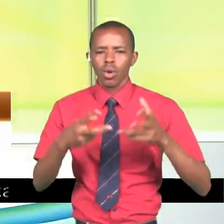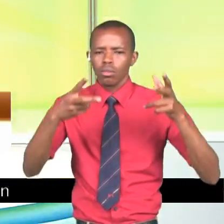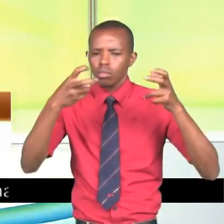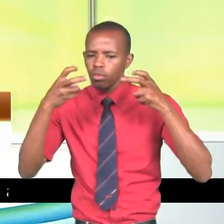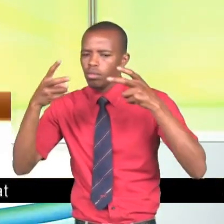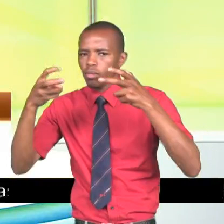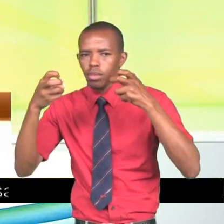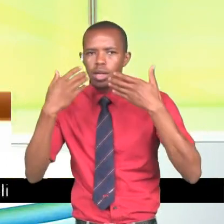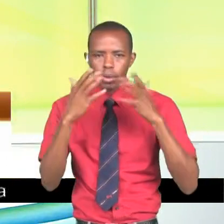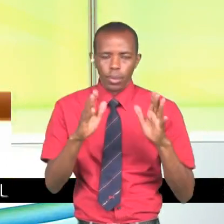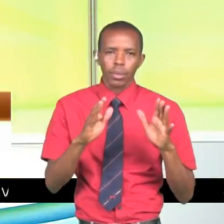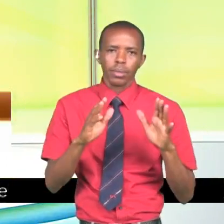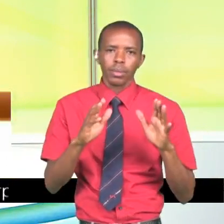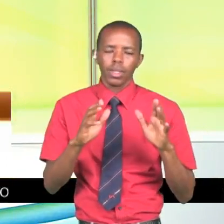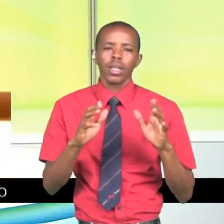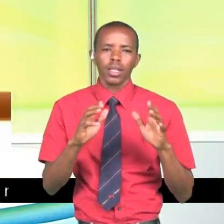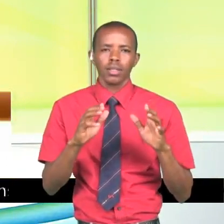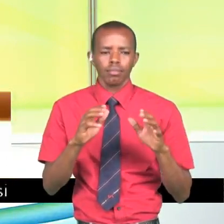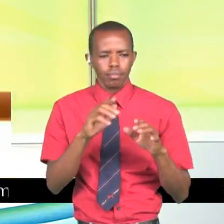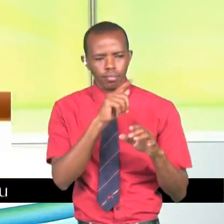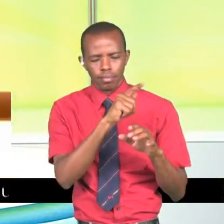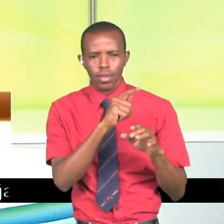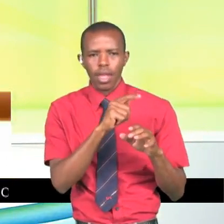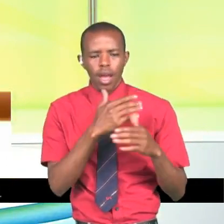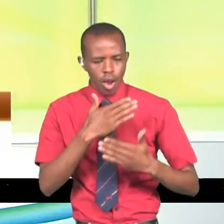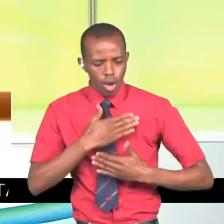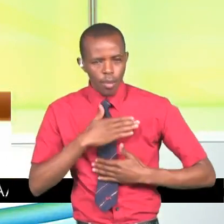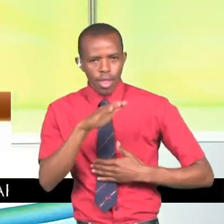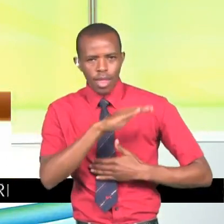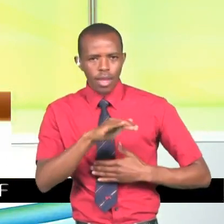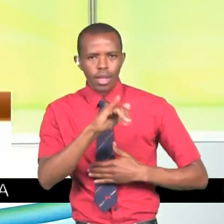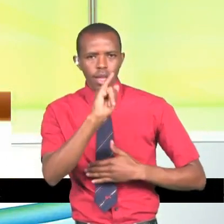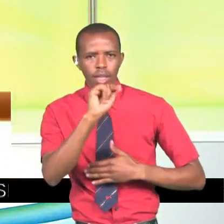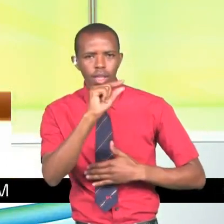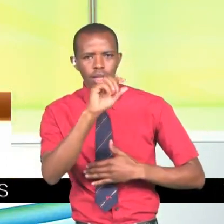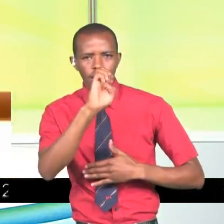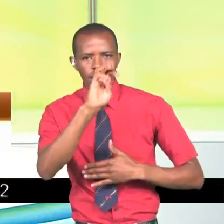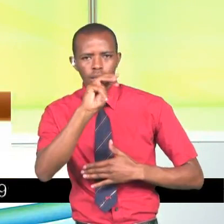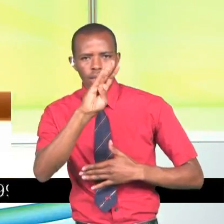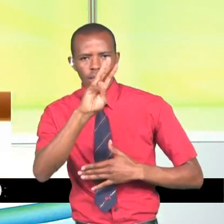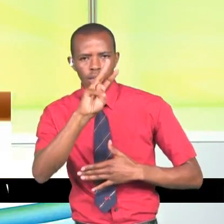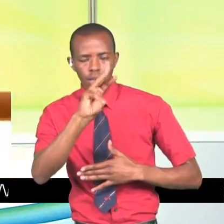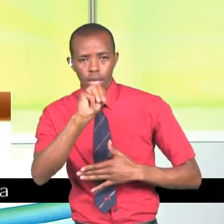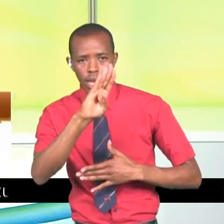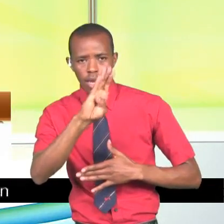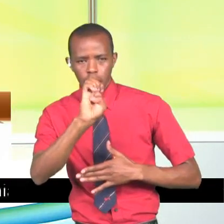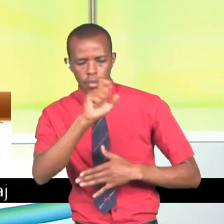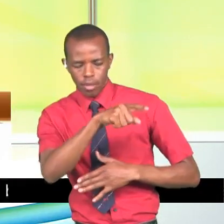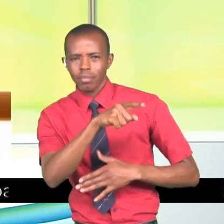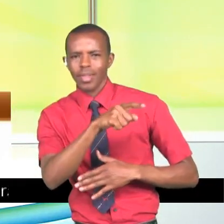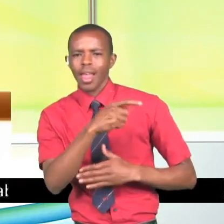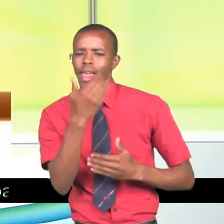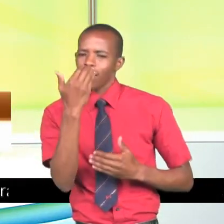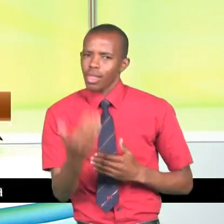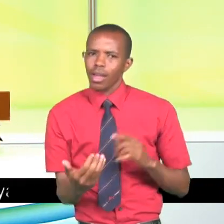mawili matatu kusiana na usimi wake mwishimua huyu kutoka eniula igembe kusini. Mbunge mdogo zaidi dani ya bunge